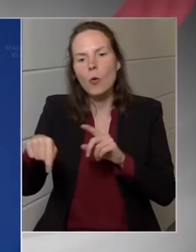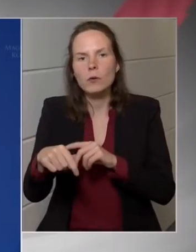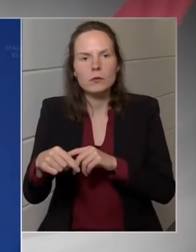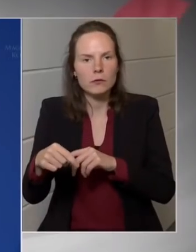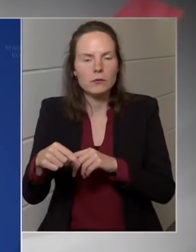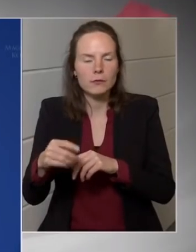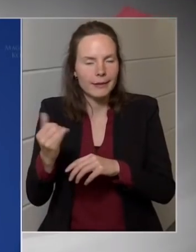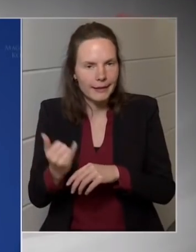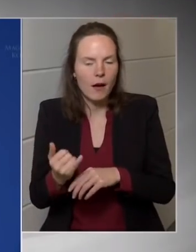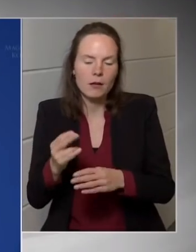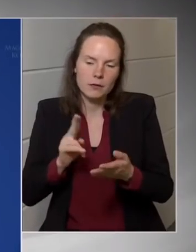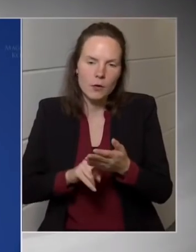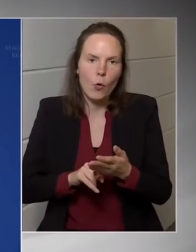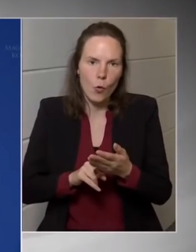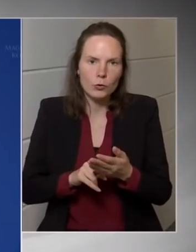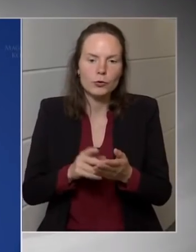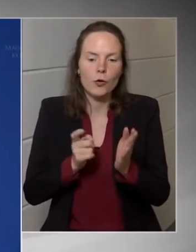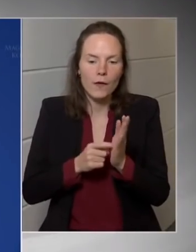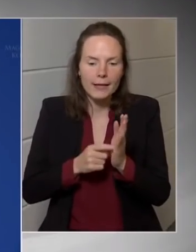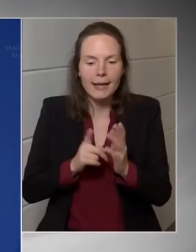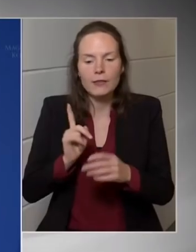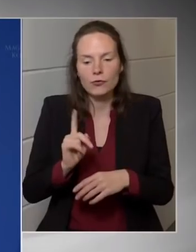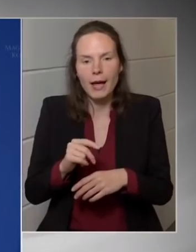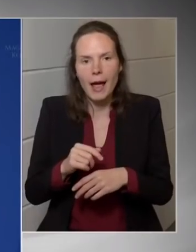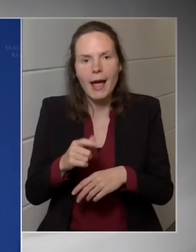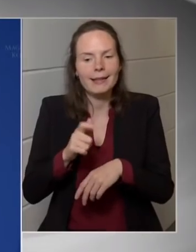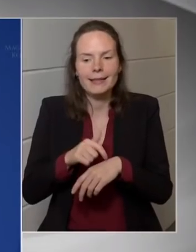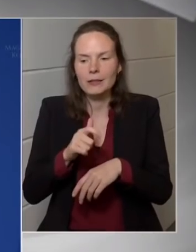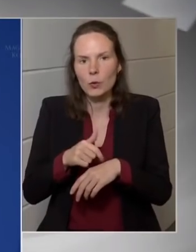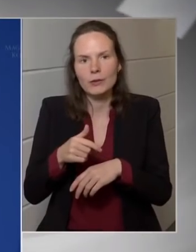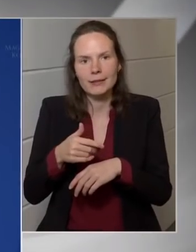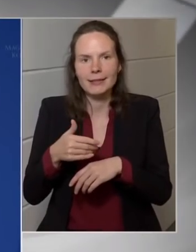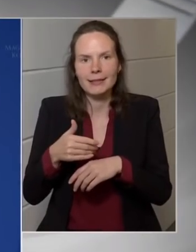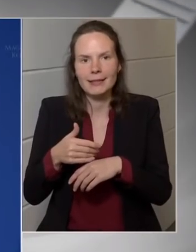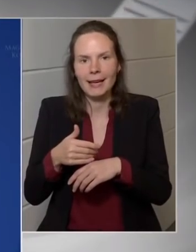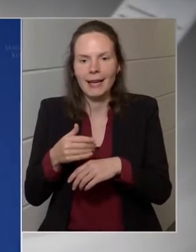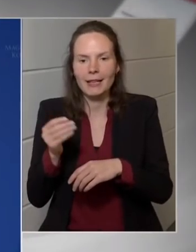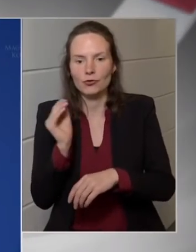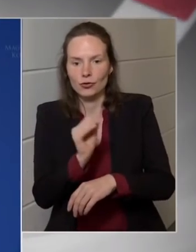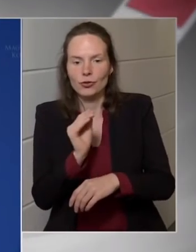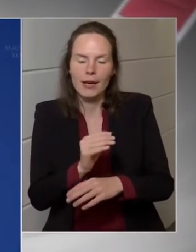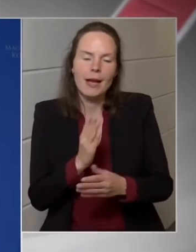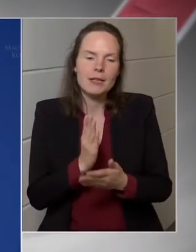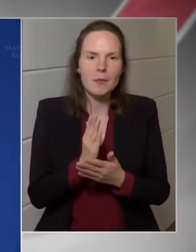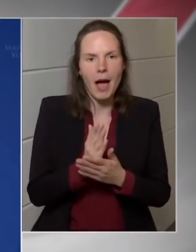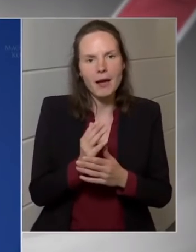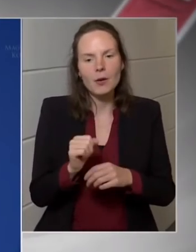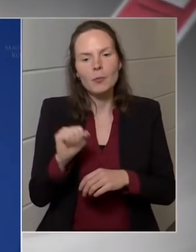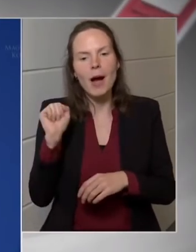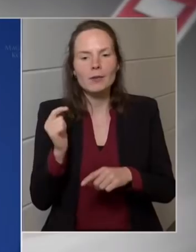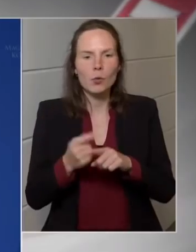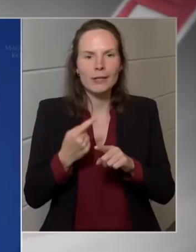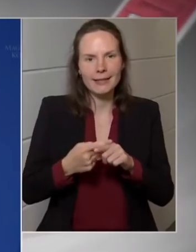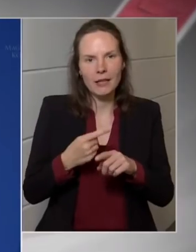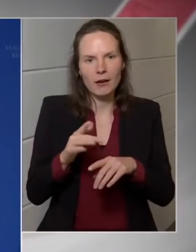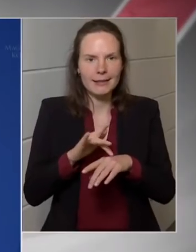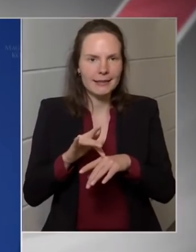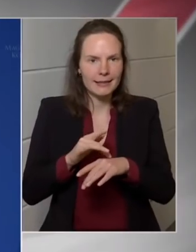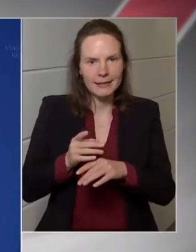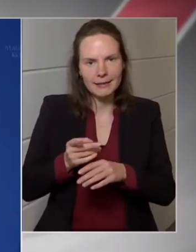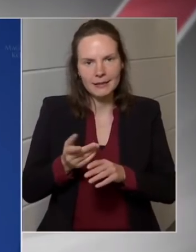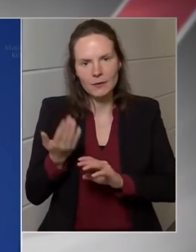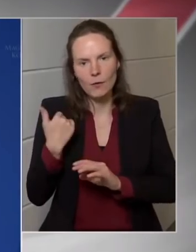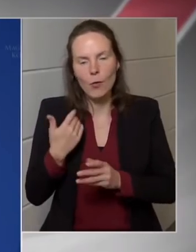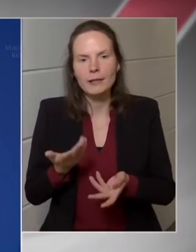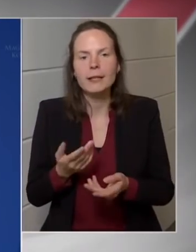föl, de ezeknél a szakszervezeti időzítése az egyértelműen pártpolitikai színezetűvé tette az ő fellépésüket, de örülünk annak, hogyha